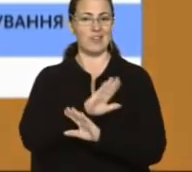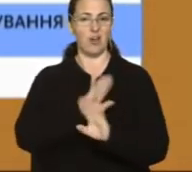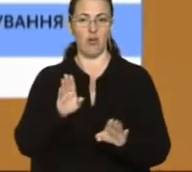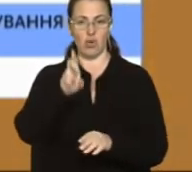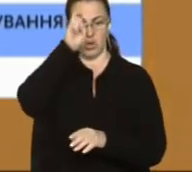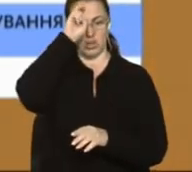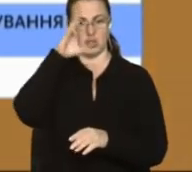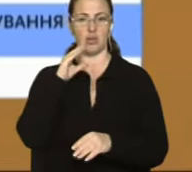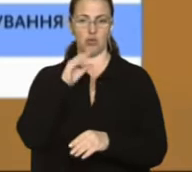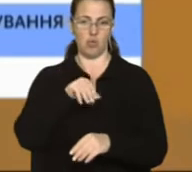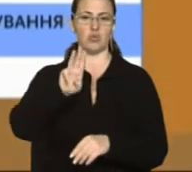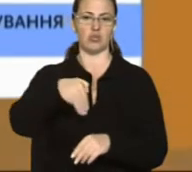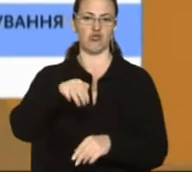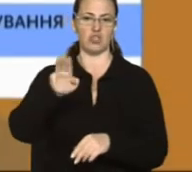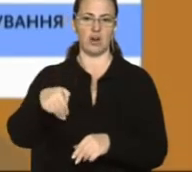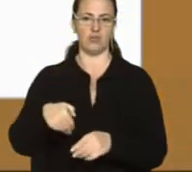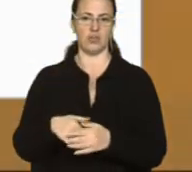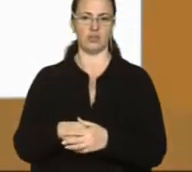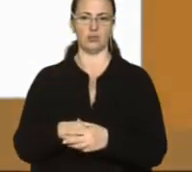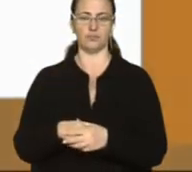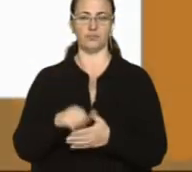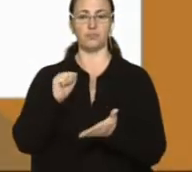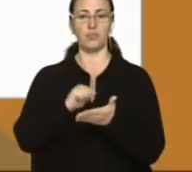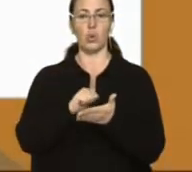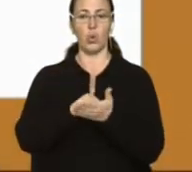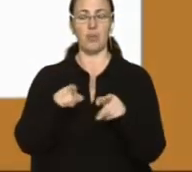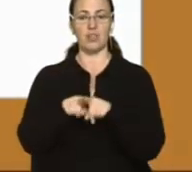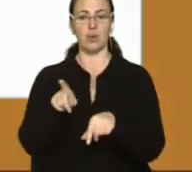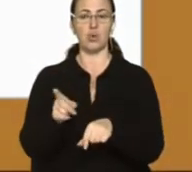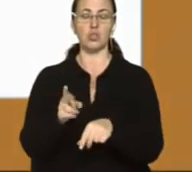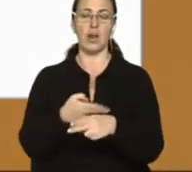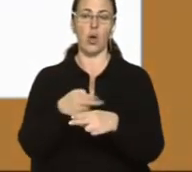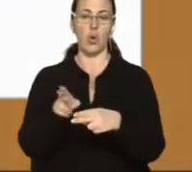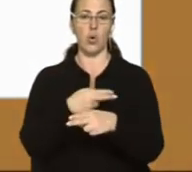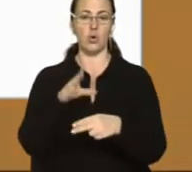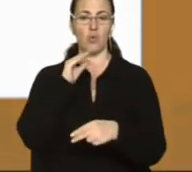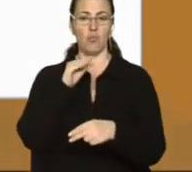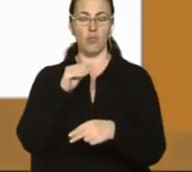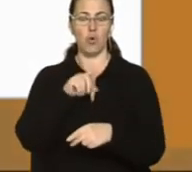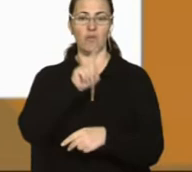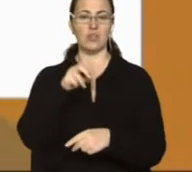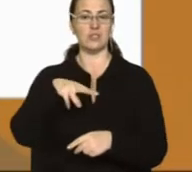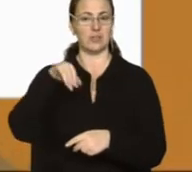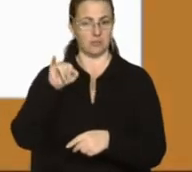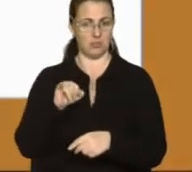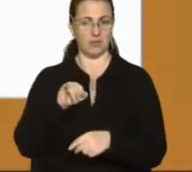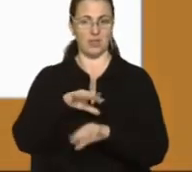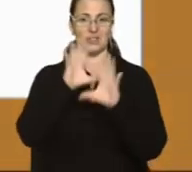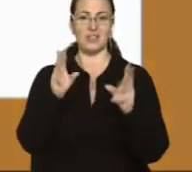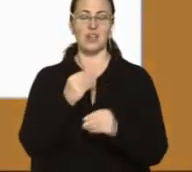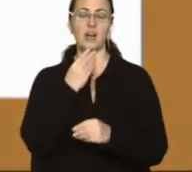державною мовою, штрафуватимуть. Документ також регулює мову засобів масової інформації. Зокрема, на